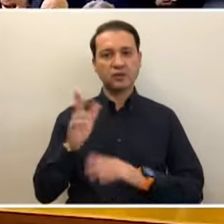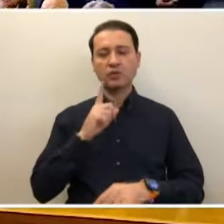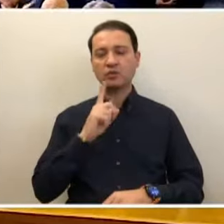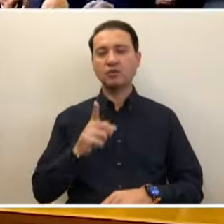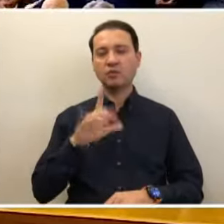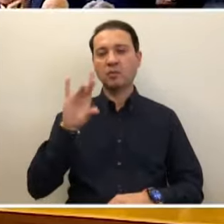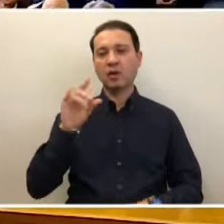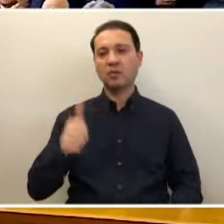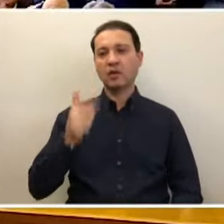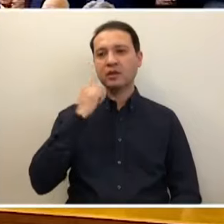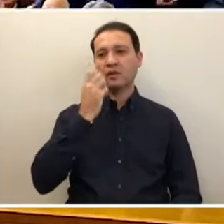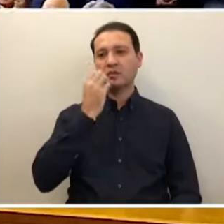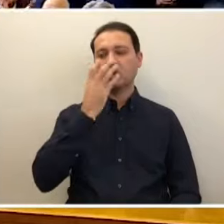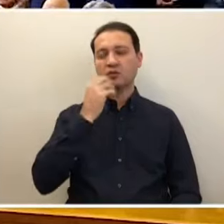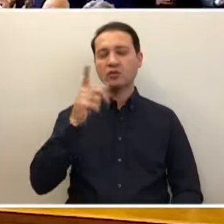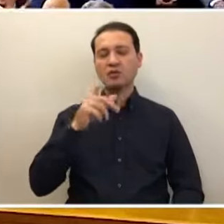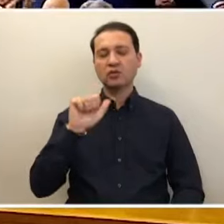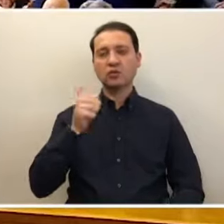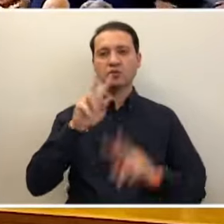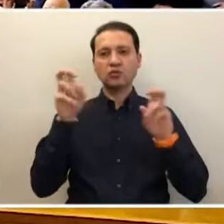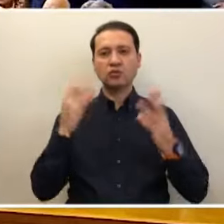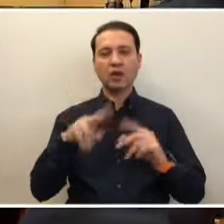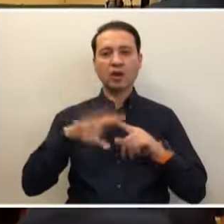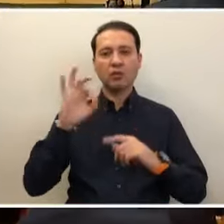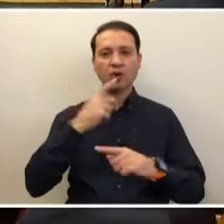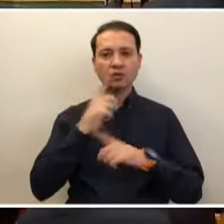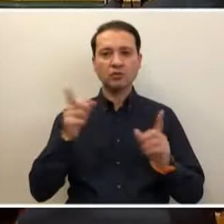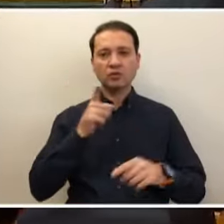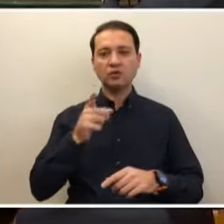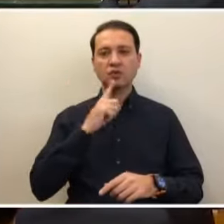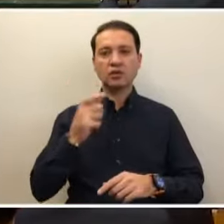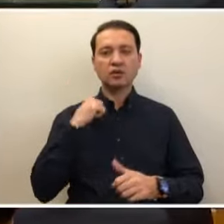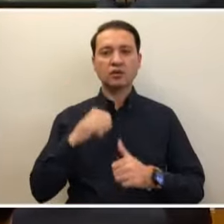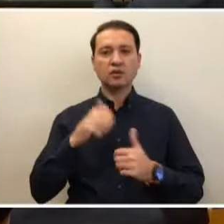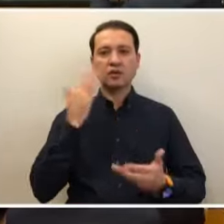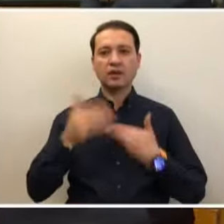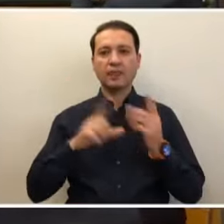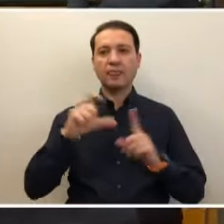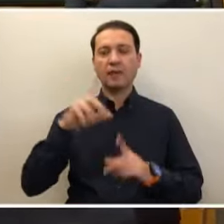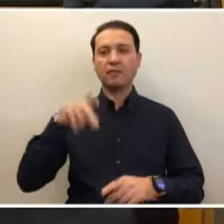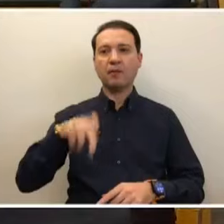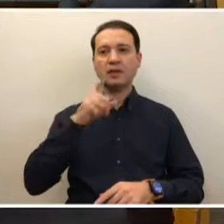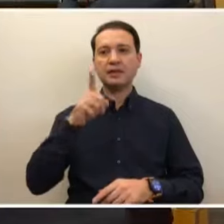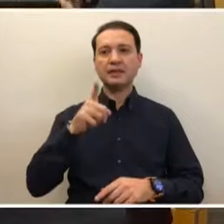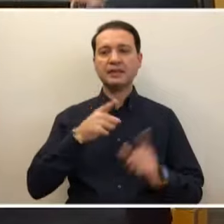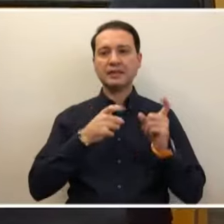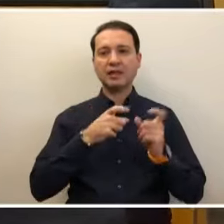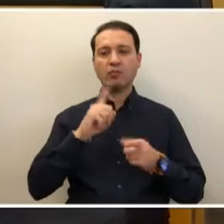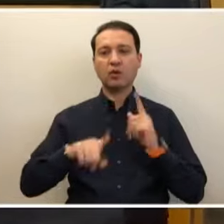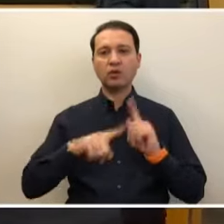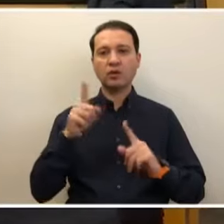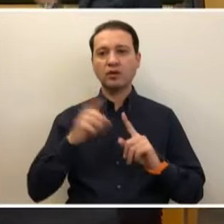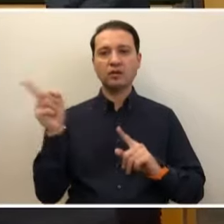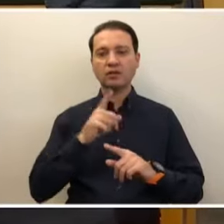Genel Başkanı Devlet Bahçeli, gündem yaratan Öcalan çağrısını bu sözlerle yeniledi. Dem Parti'ye de silahla siyaset arasında